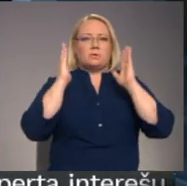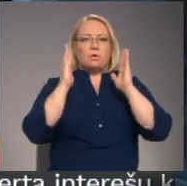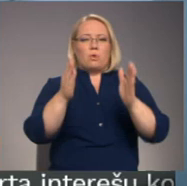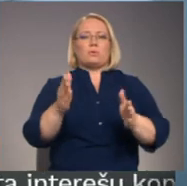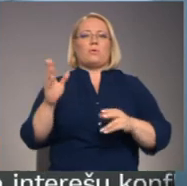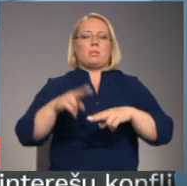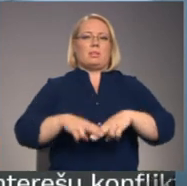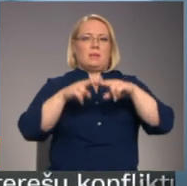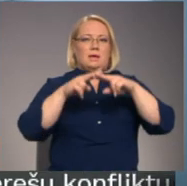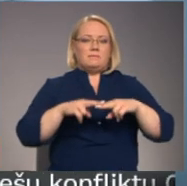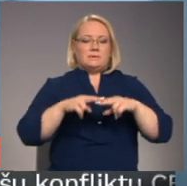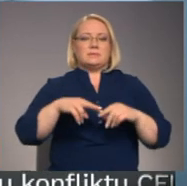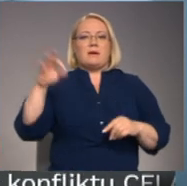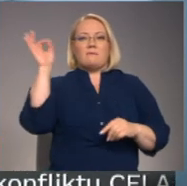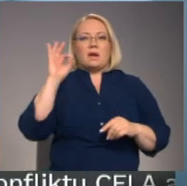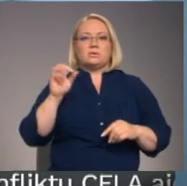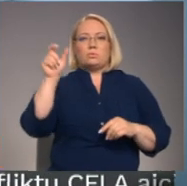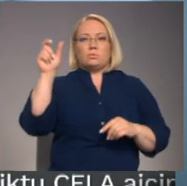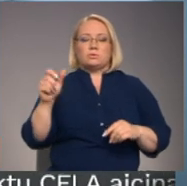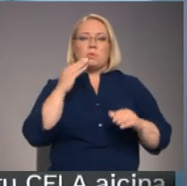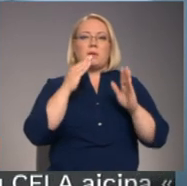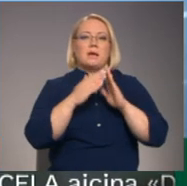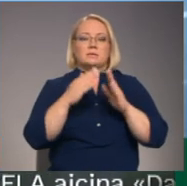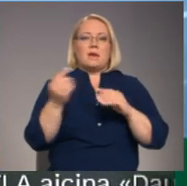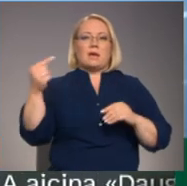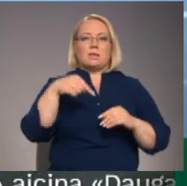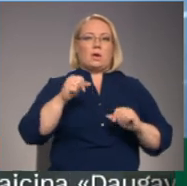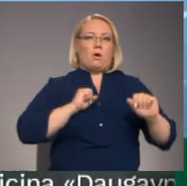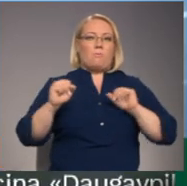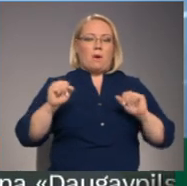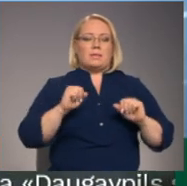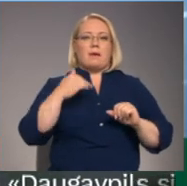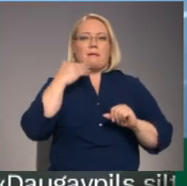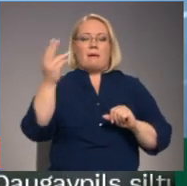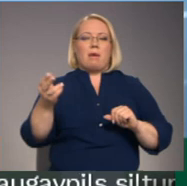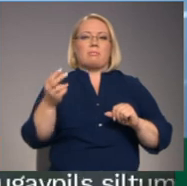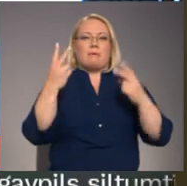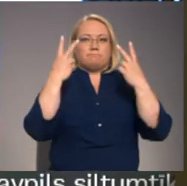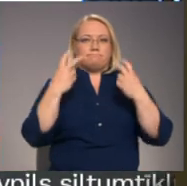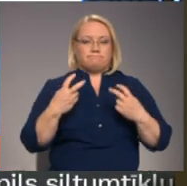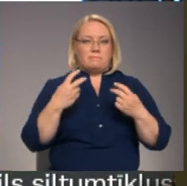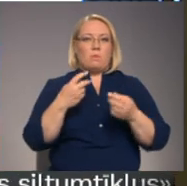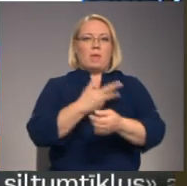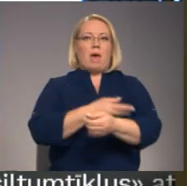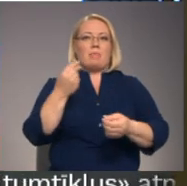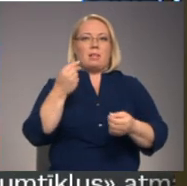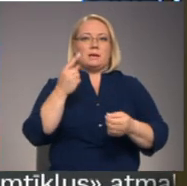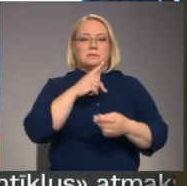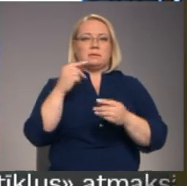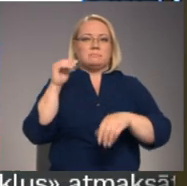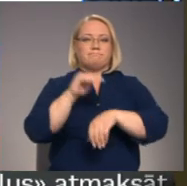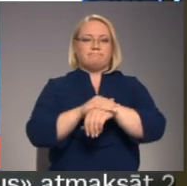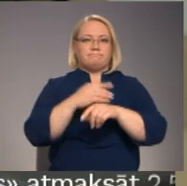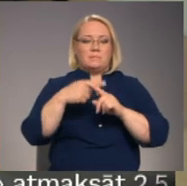un livts. Vācijas pilsonis uz reizekni devās komandējuma un līdz analīžu rezultātu saņemšanai kontaktējās ar vienu viesnīcas